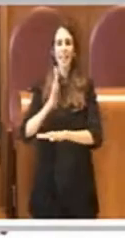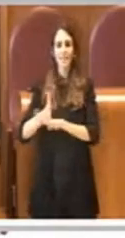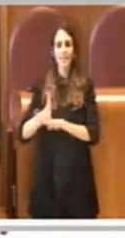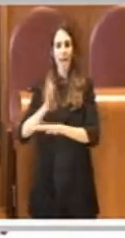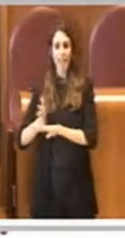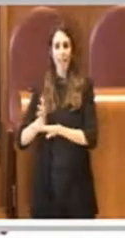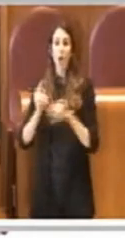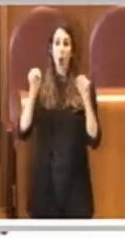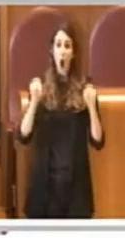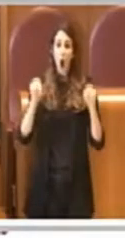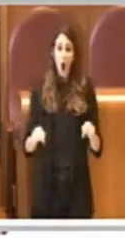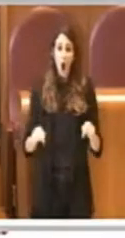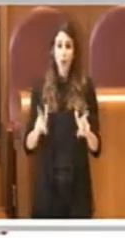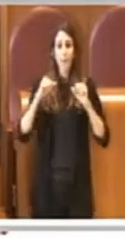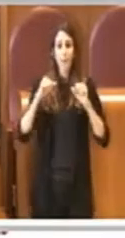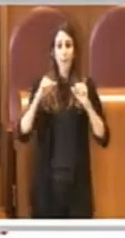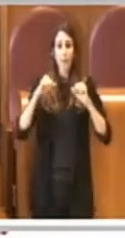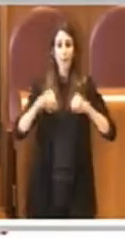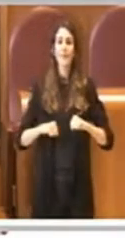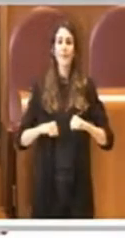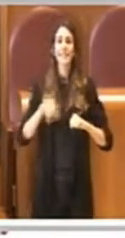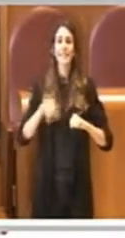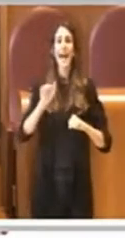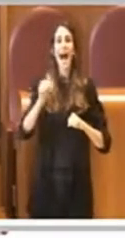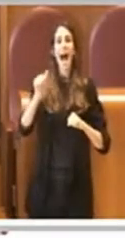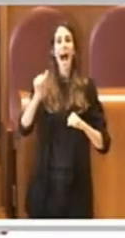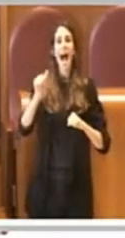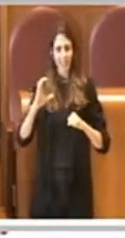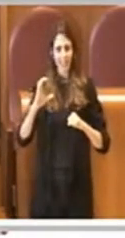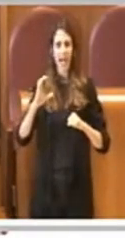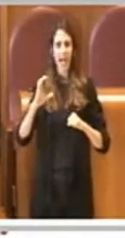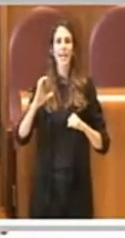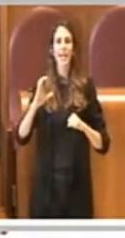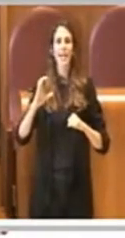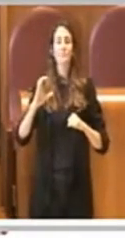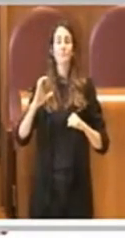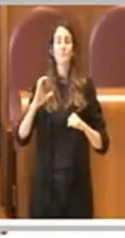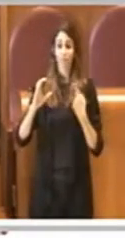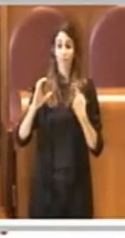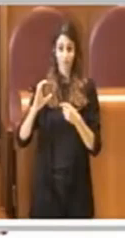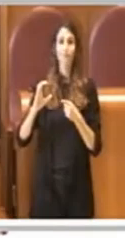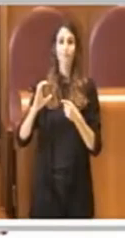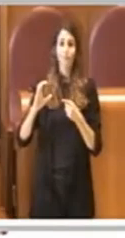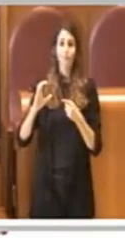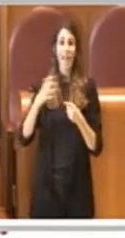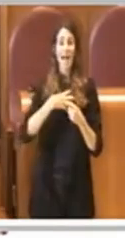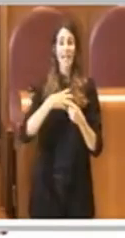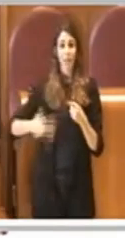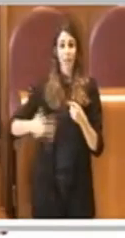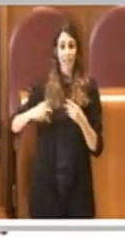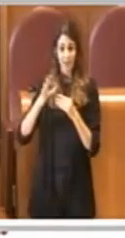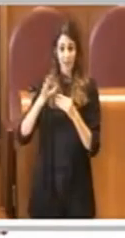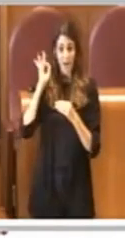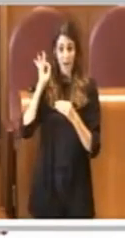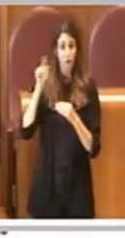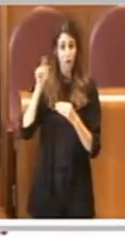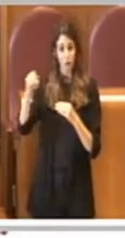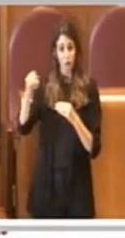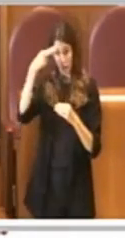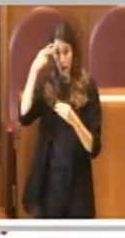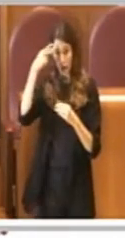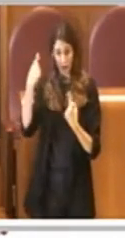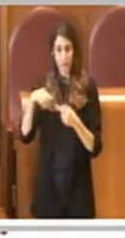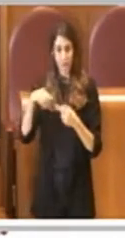permettono ad ATAC, ha fatto bene l'assessore calabresa a ricordarlo, il pagamento, secondo il